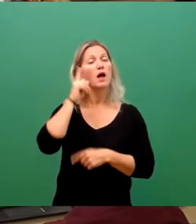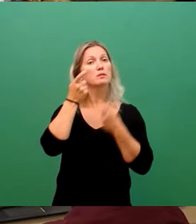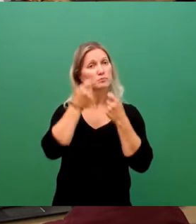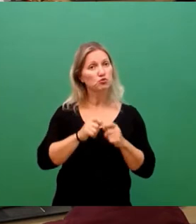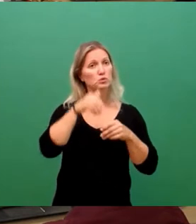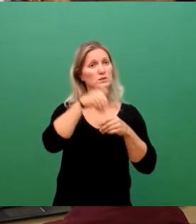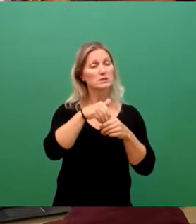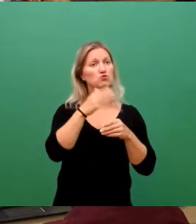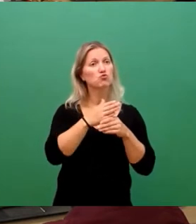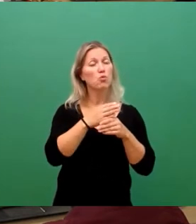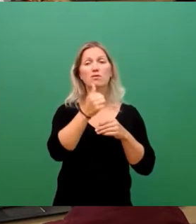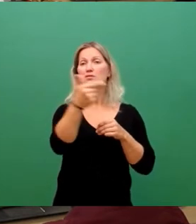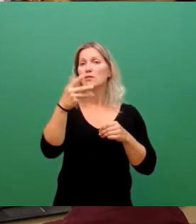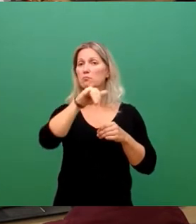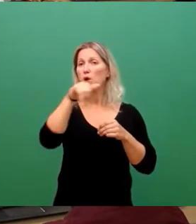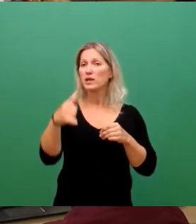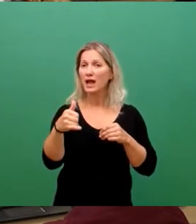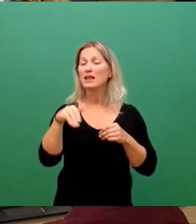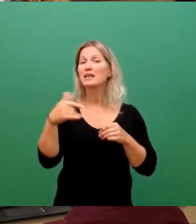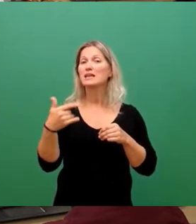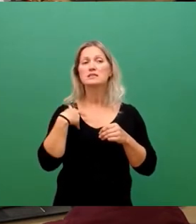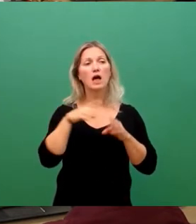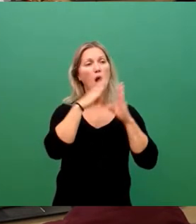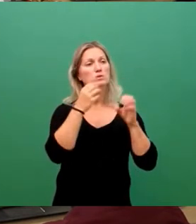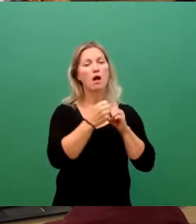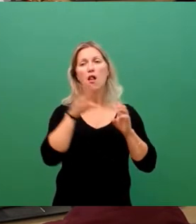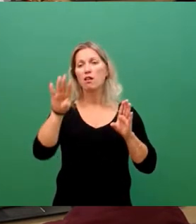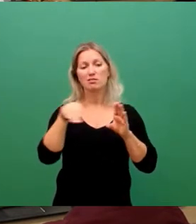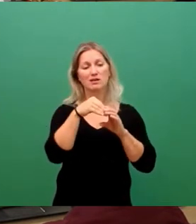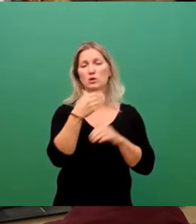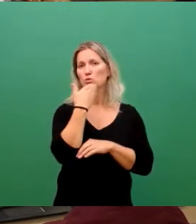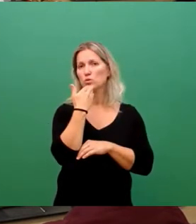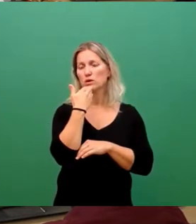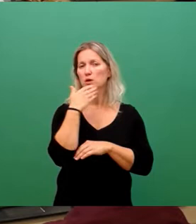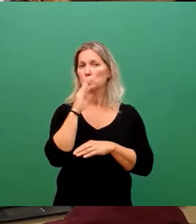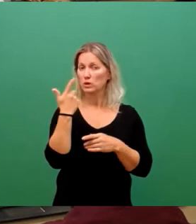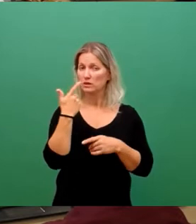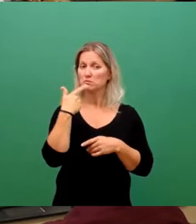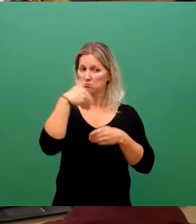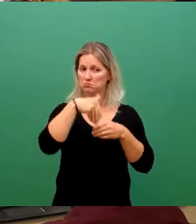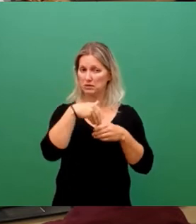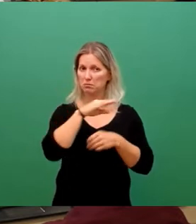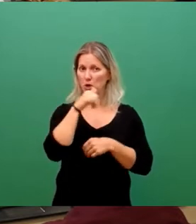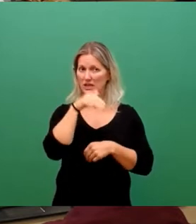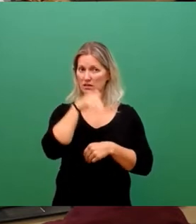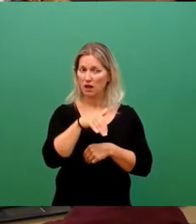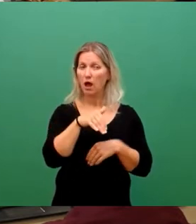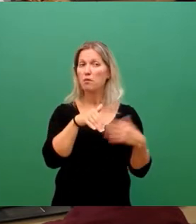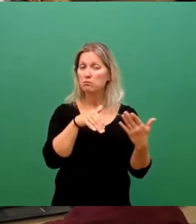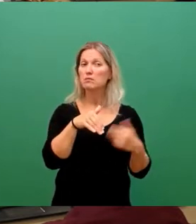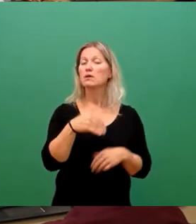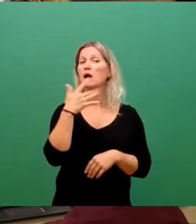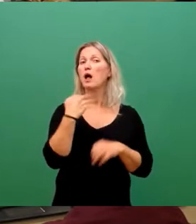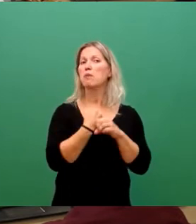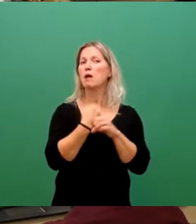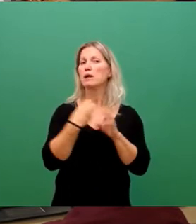sind, sich jetzt im Haushalt nicht wiederfinden und welchen Bearbeitungsstand die entsprechenden Projekte jeweils haben. Und wir bitten